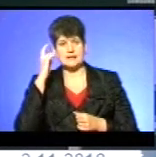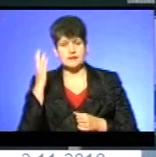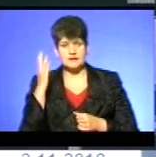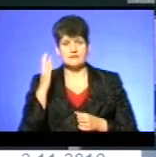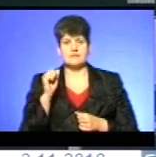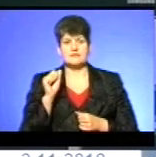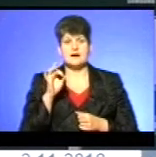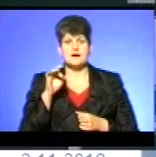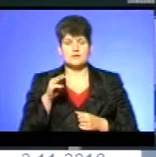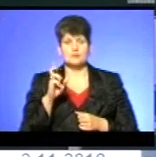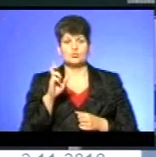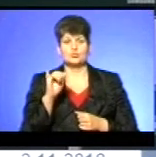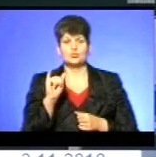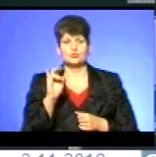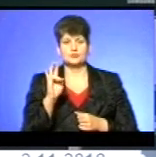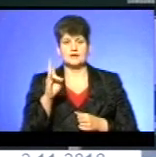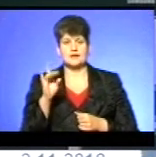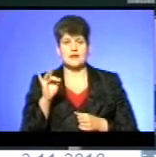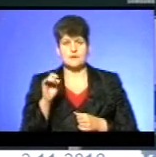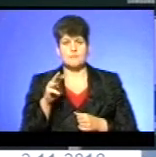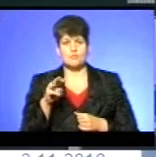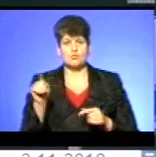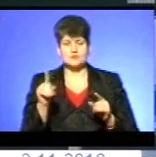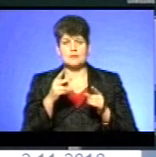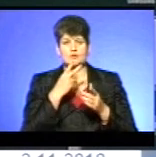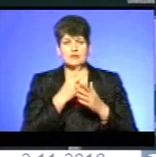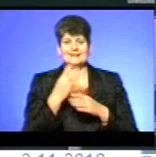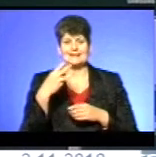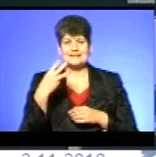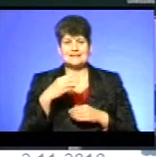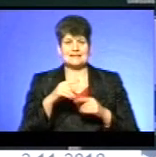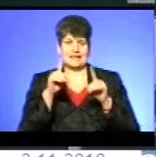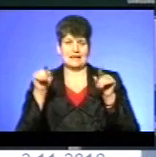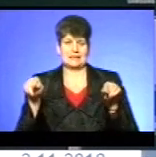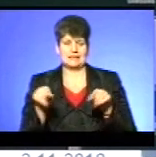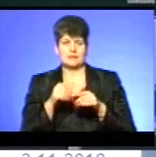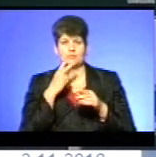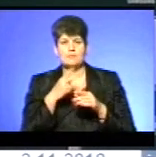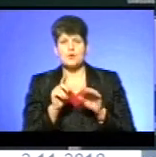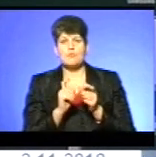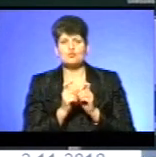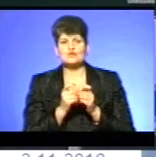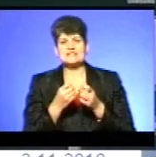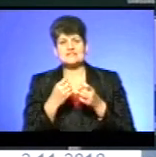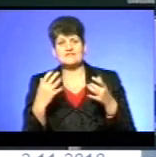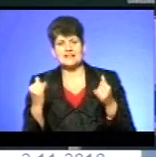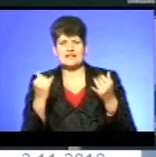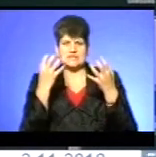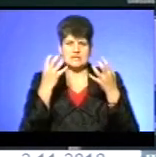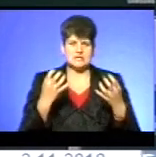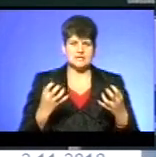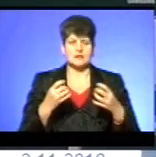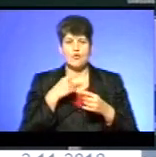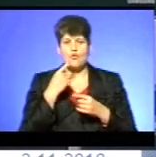арт-галереї «Бункер Муз». На ній експонують 30 картин, які розповідають про боротьбу світла і тіні, каже арт-директор галереї